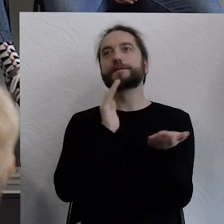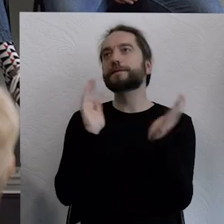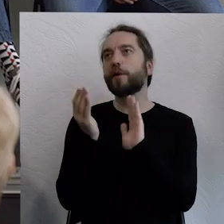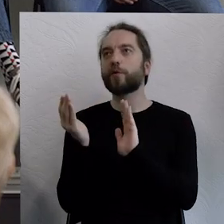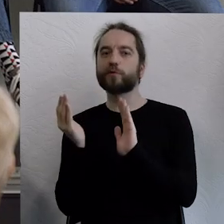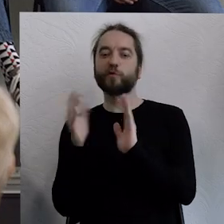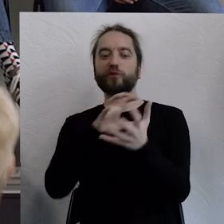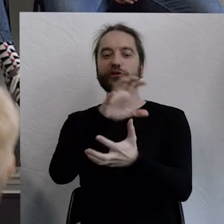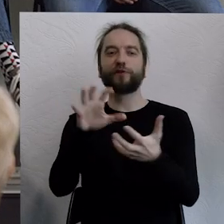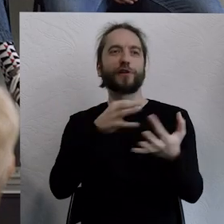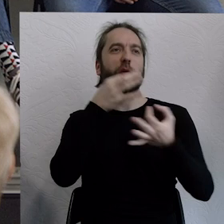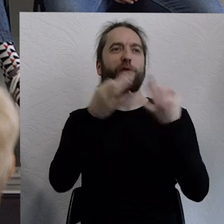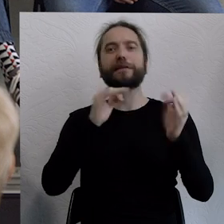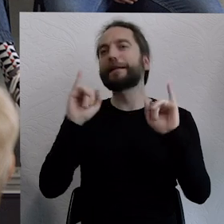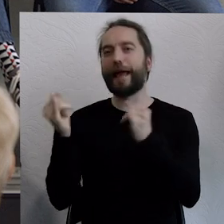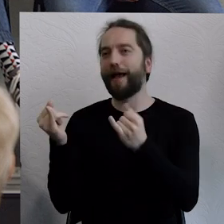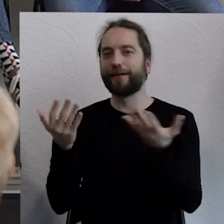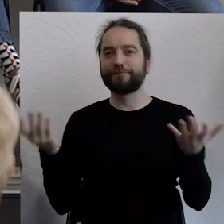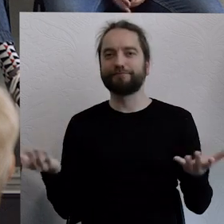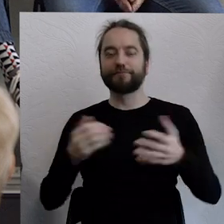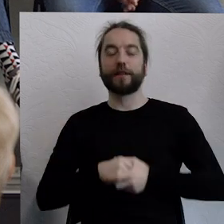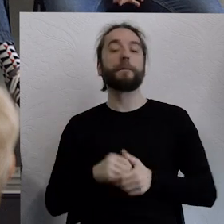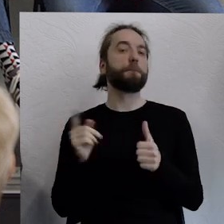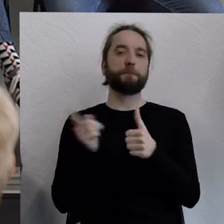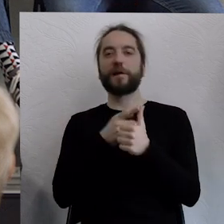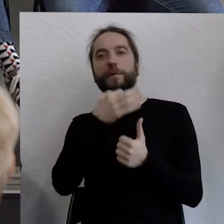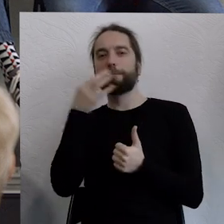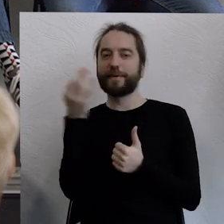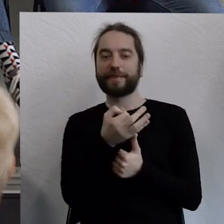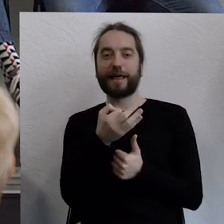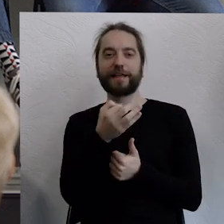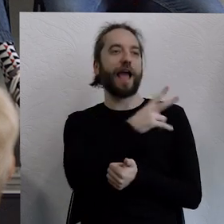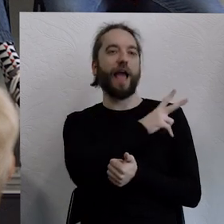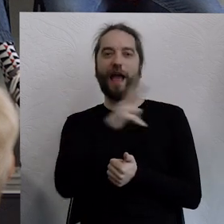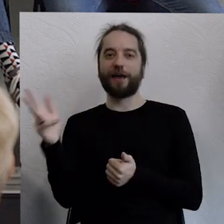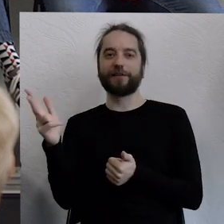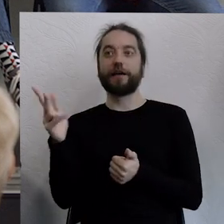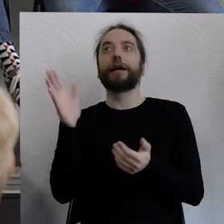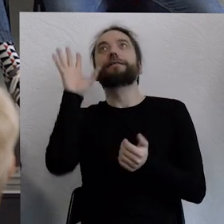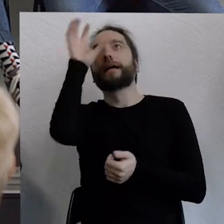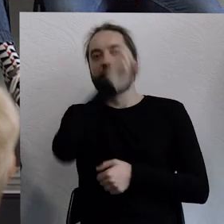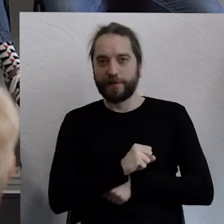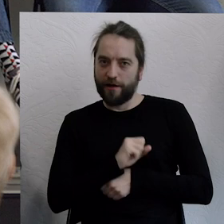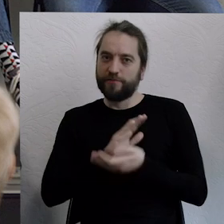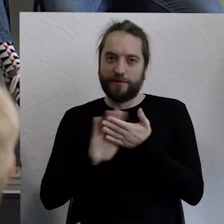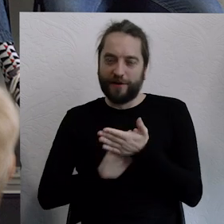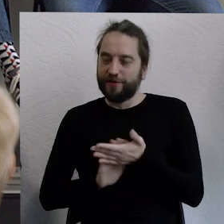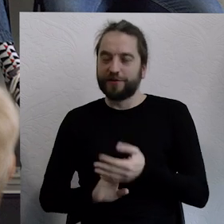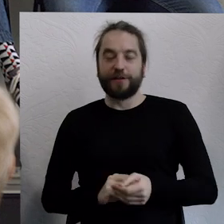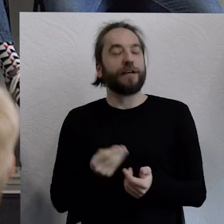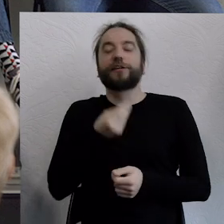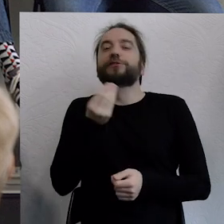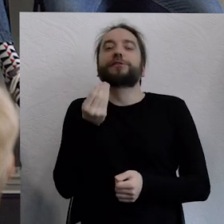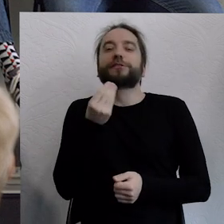Tam trzeba wcisnąć przycisk. Więc moje pierwsze pytanie, które kieruję do wszystkich osób. Aha, jeszcze zapomniałem. Przepraszam,